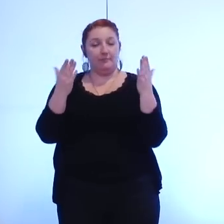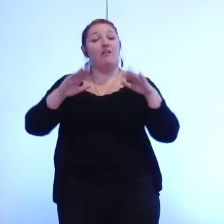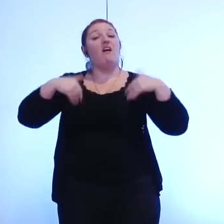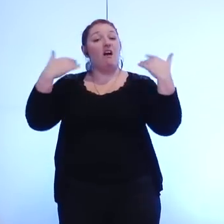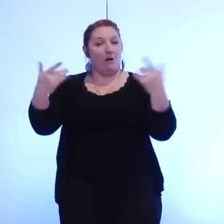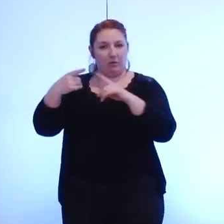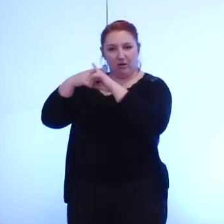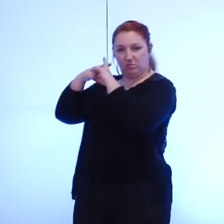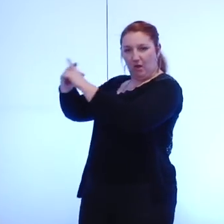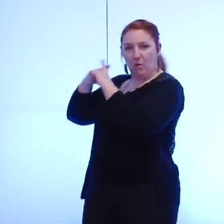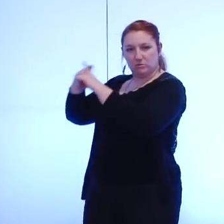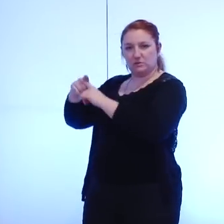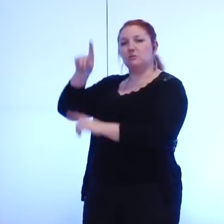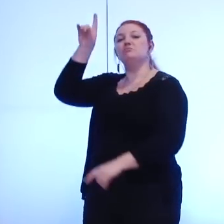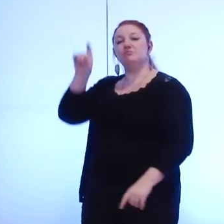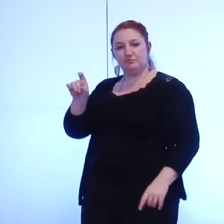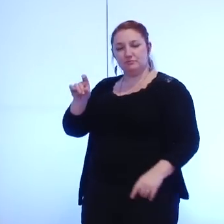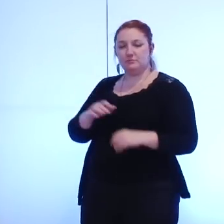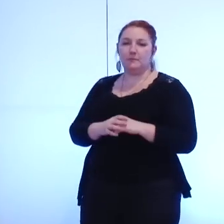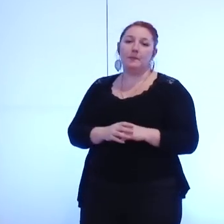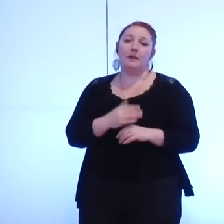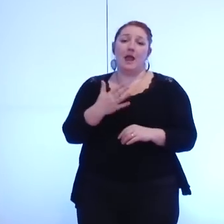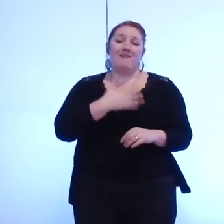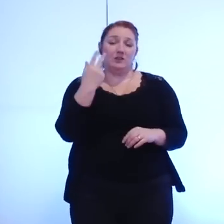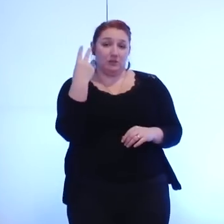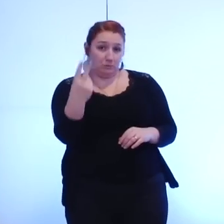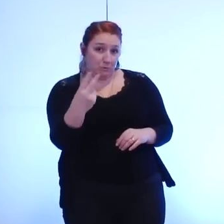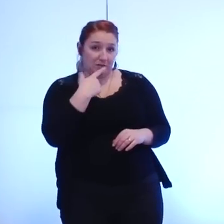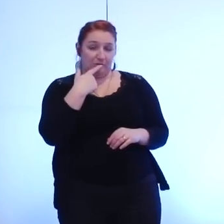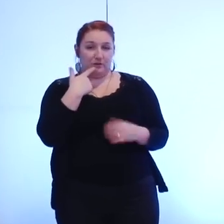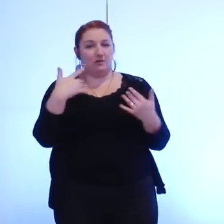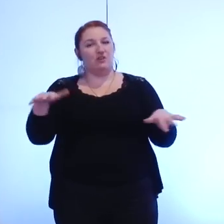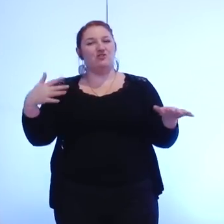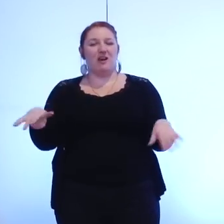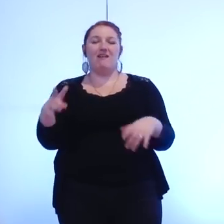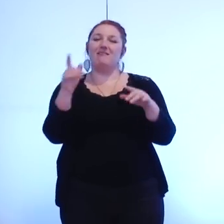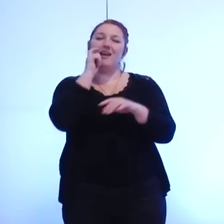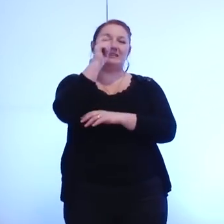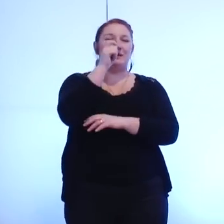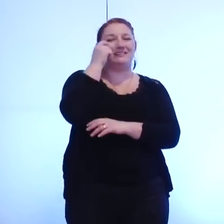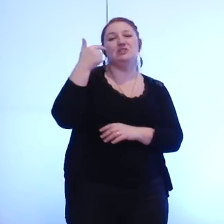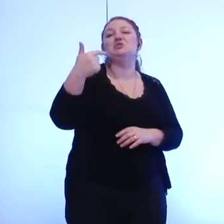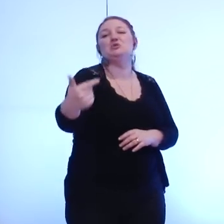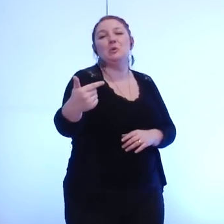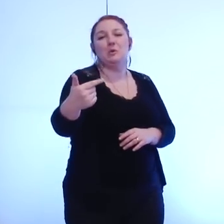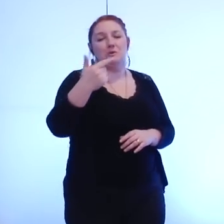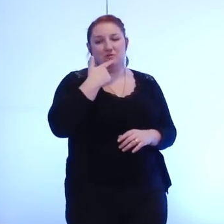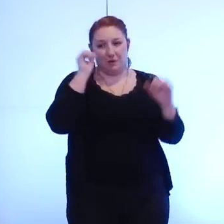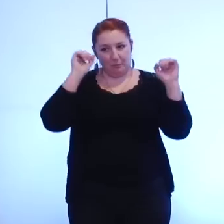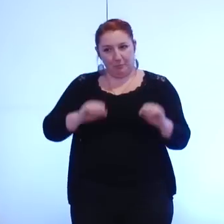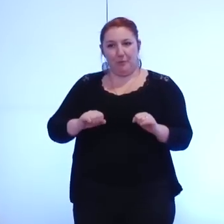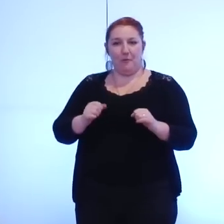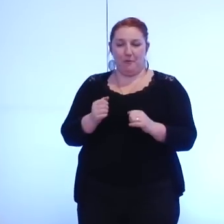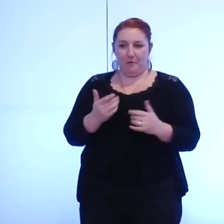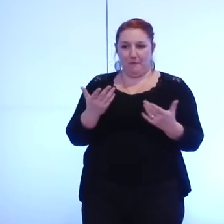commence à deux avantages c'est d'abord c'est la pluralité des expertises qui permet de construire